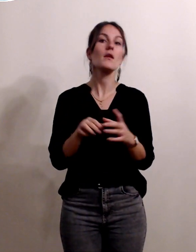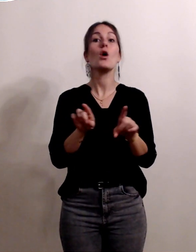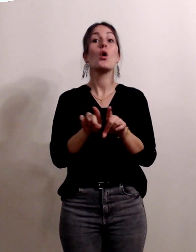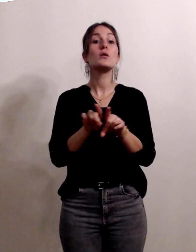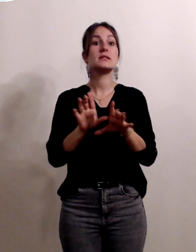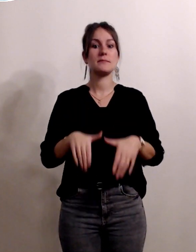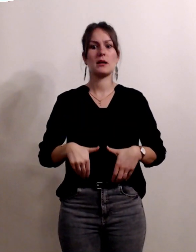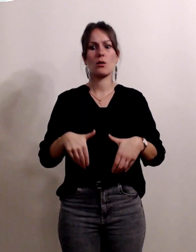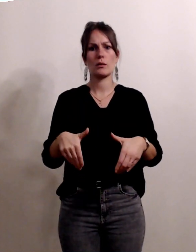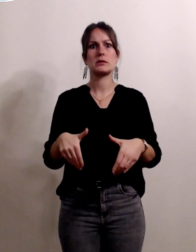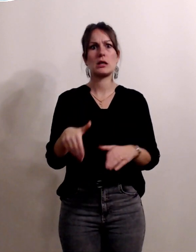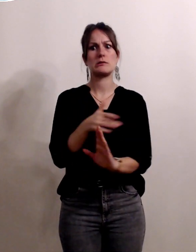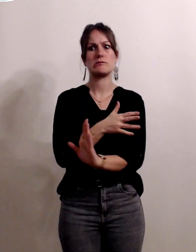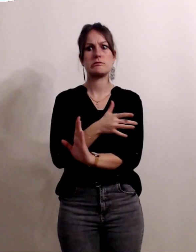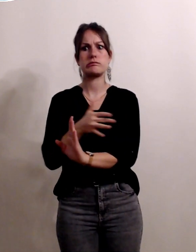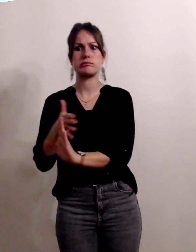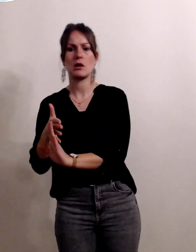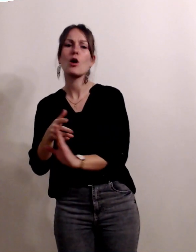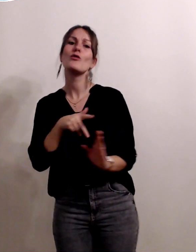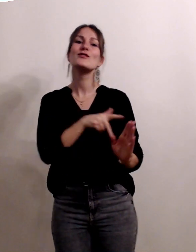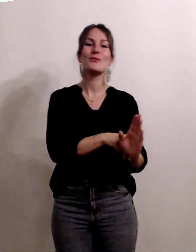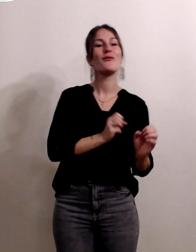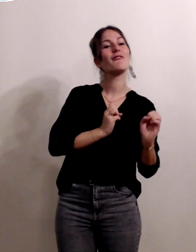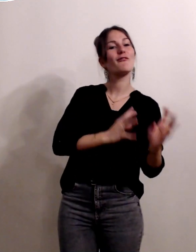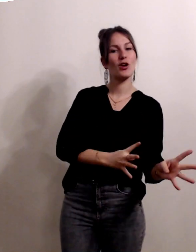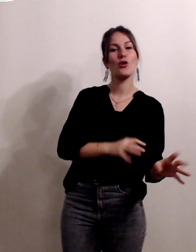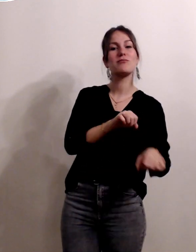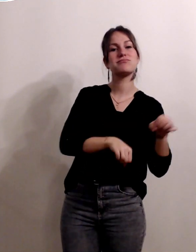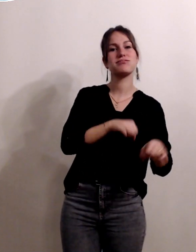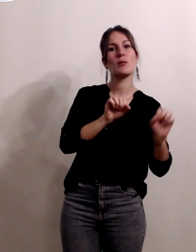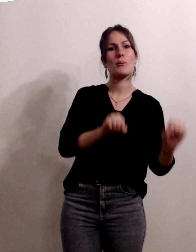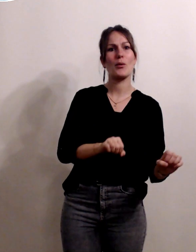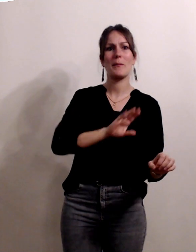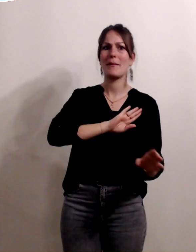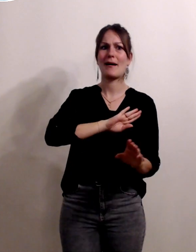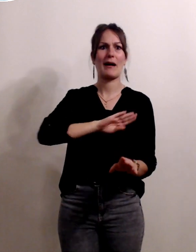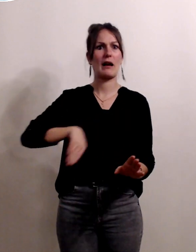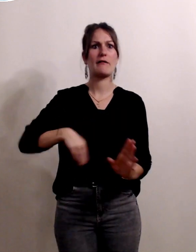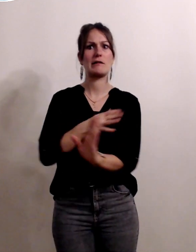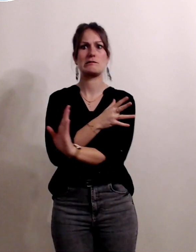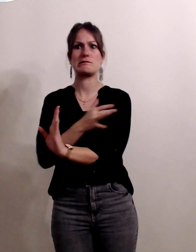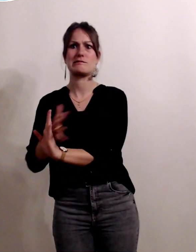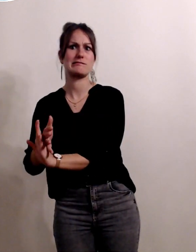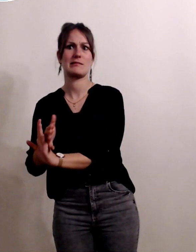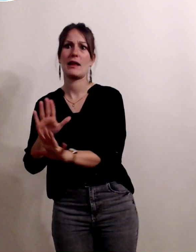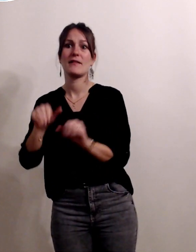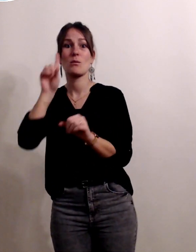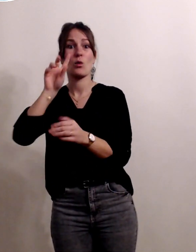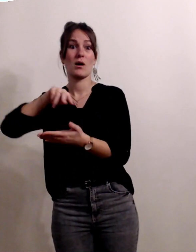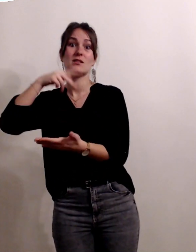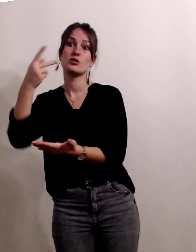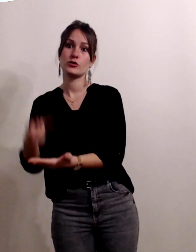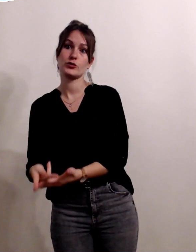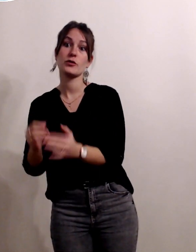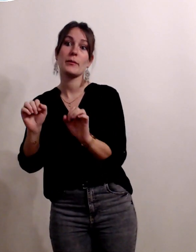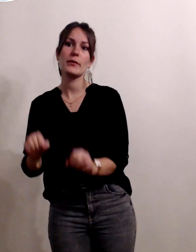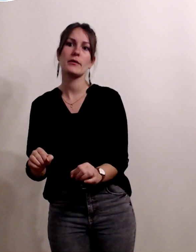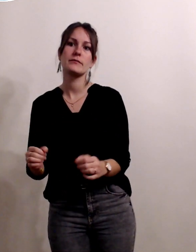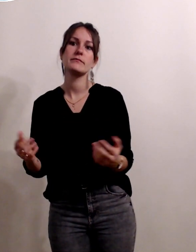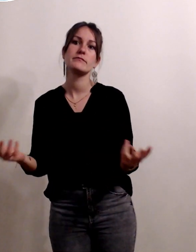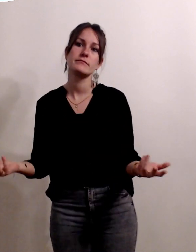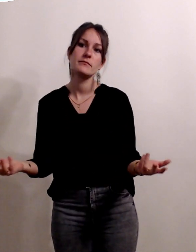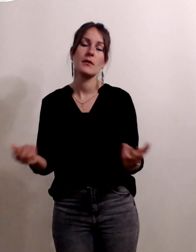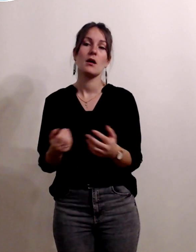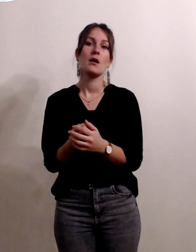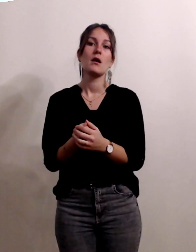de grossesse on peut faire du vélo en début de grossesse on va l'éviter en fin de grossesse parce qu'il y des risques de chute vous voyez tout ce qui va tout ce qui